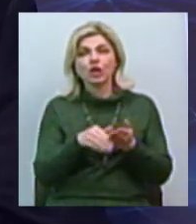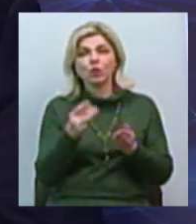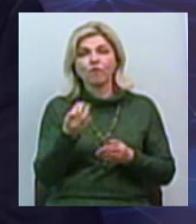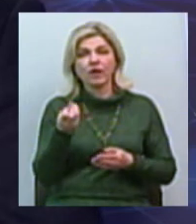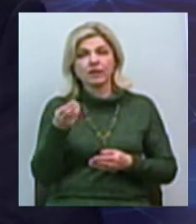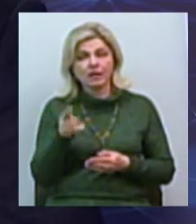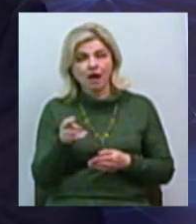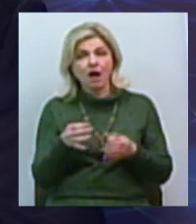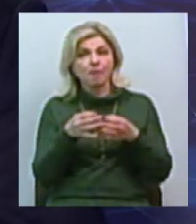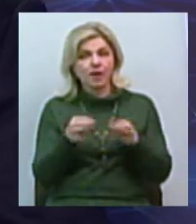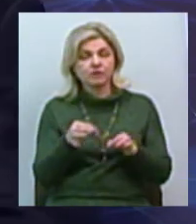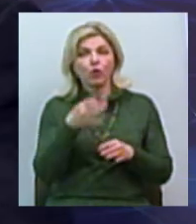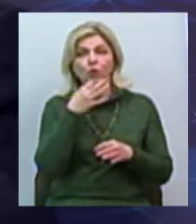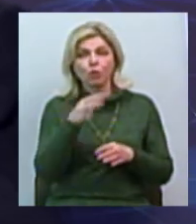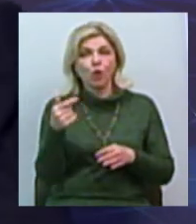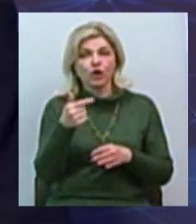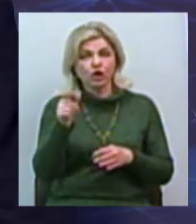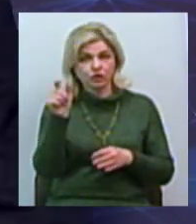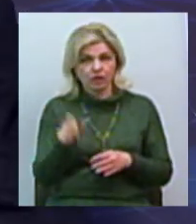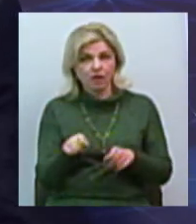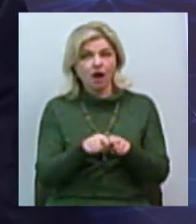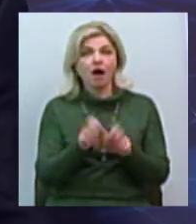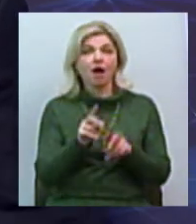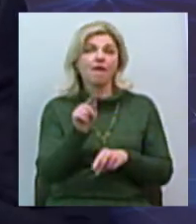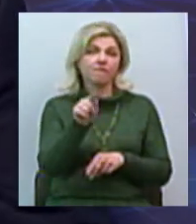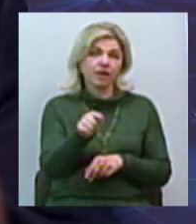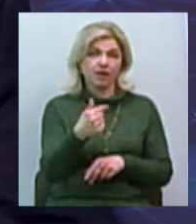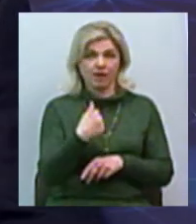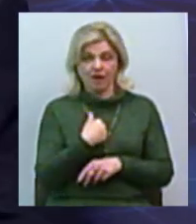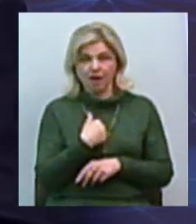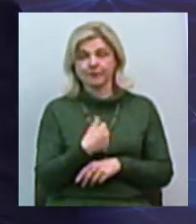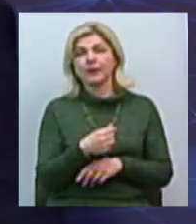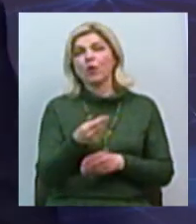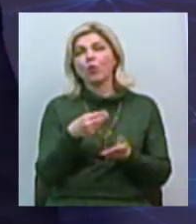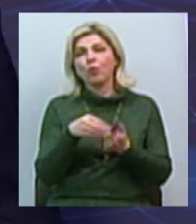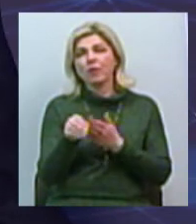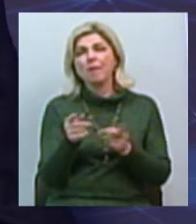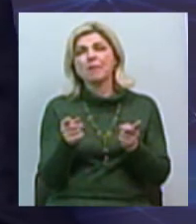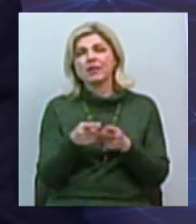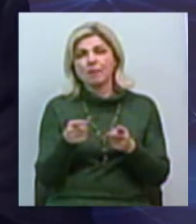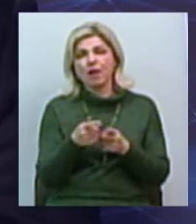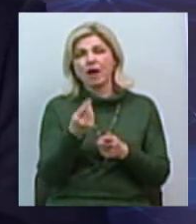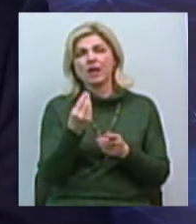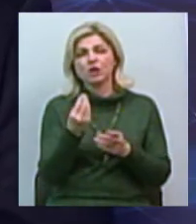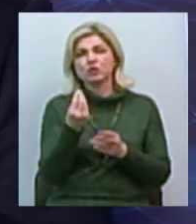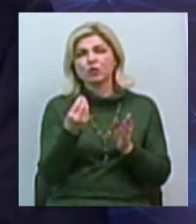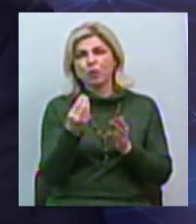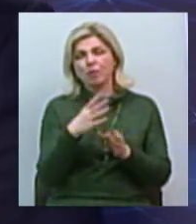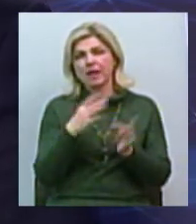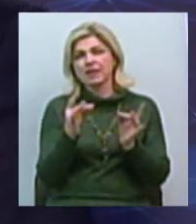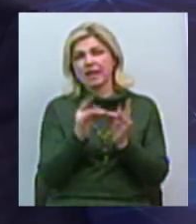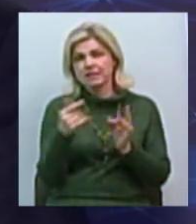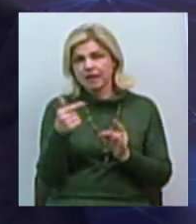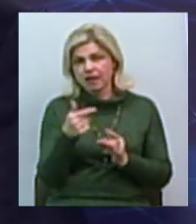позволяли любому гражданину, такому ж, як ви і я, купити, тоді, мінімальне стоимоценных бумаг, я помню, там 10 гривень,